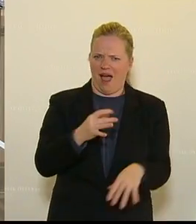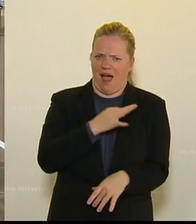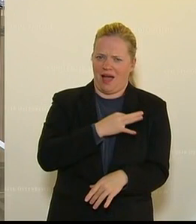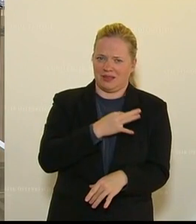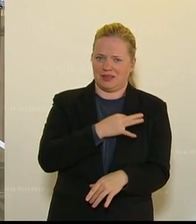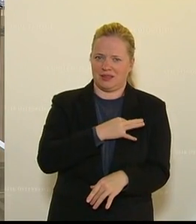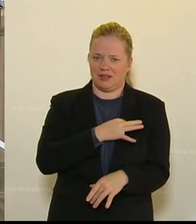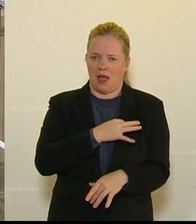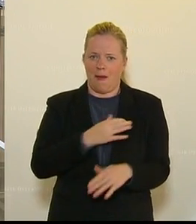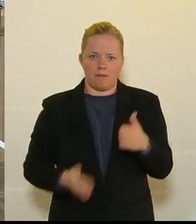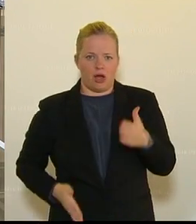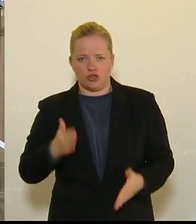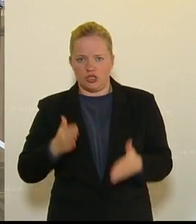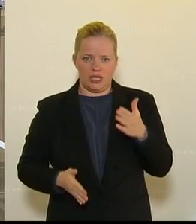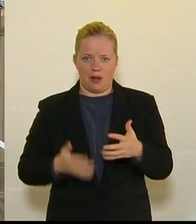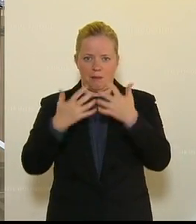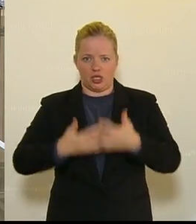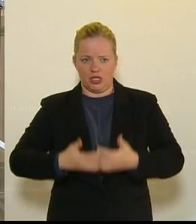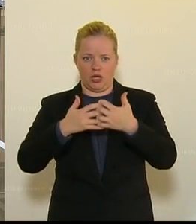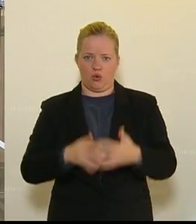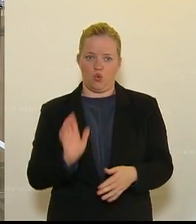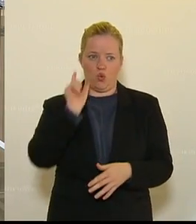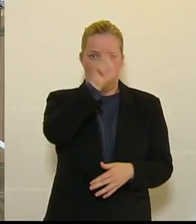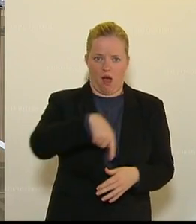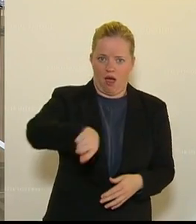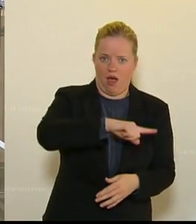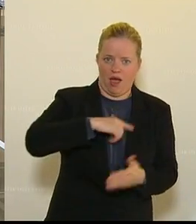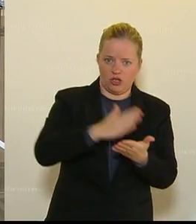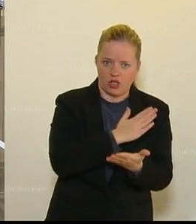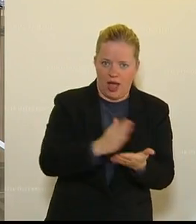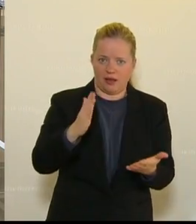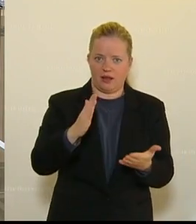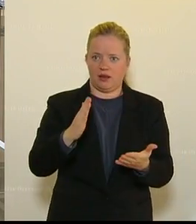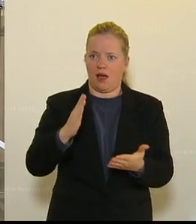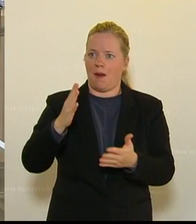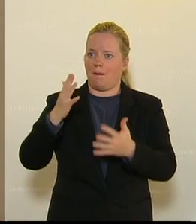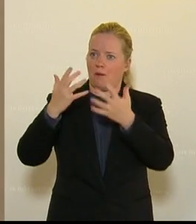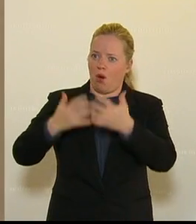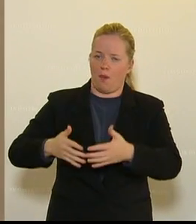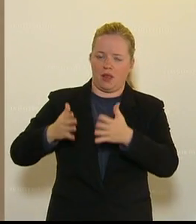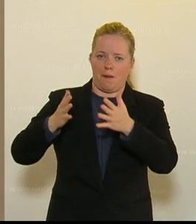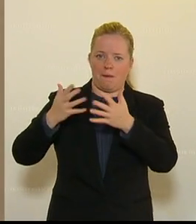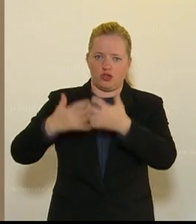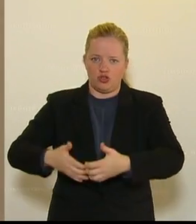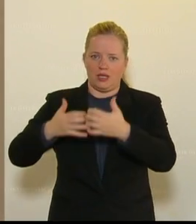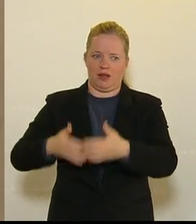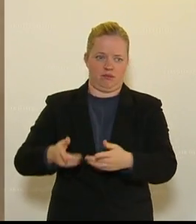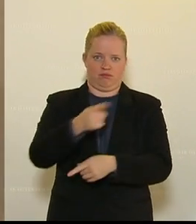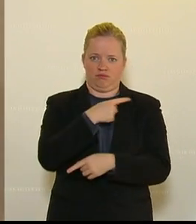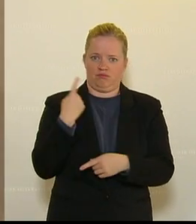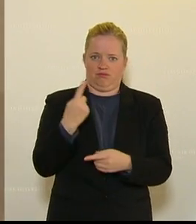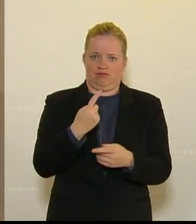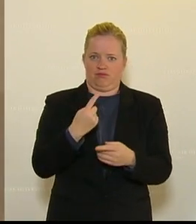davor, dass Maschinen über uns entscheiden, dass Maschinen miteinander reden, was ausmachen, was uns dann treffen wird und wir damit nicht fertig werden.